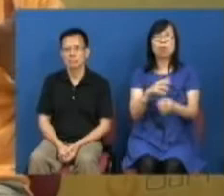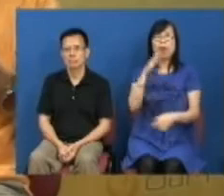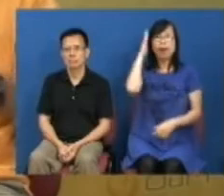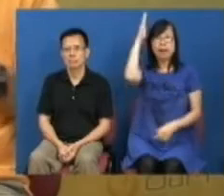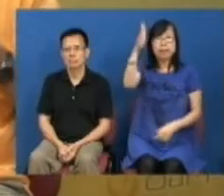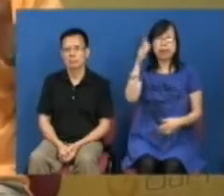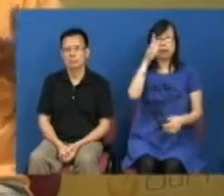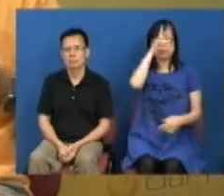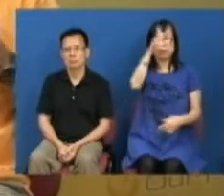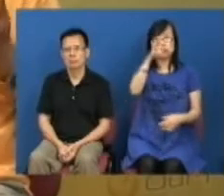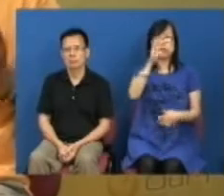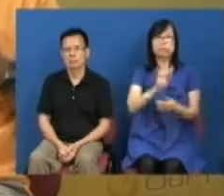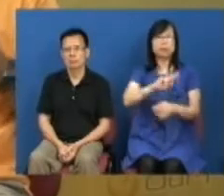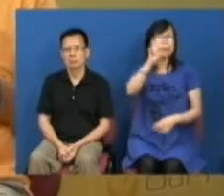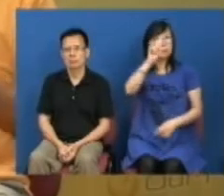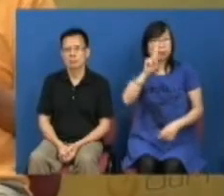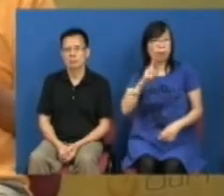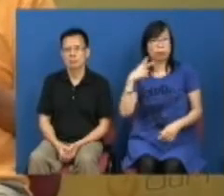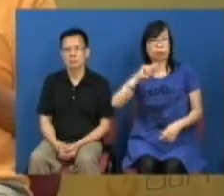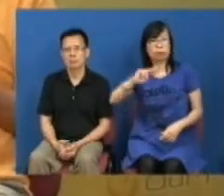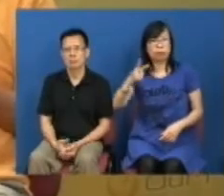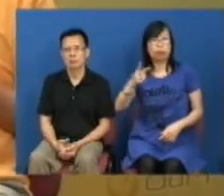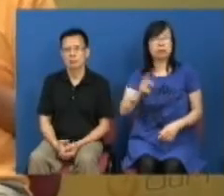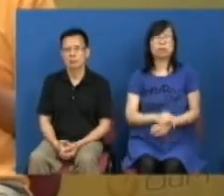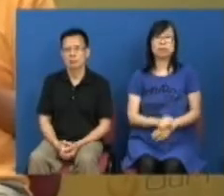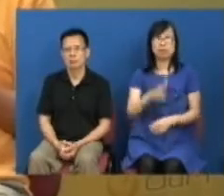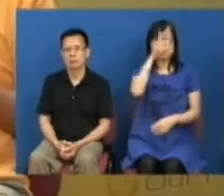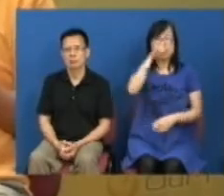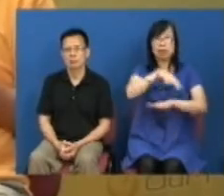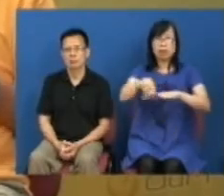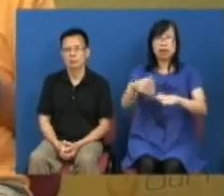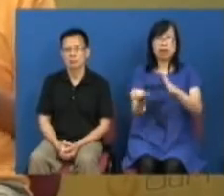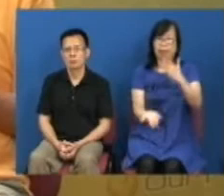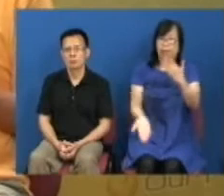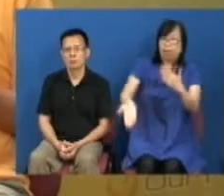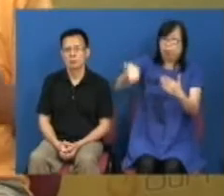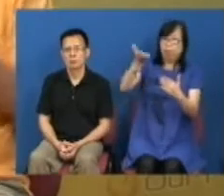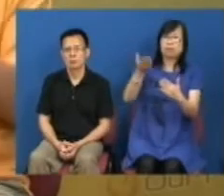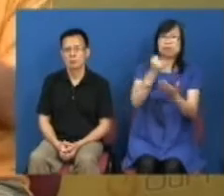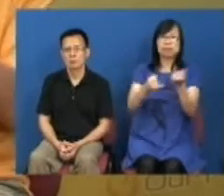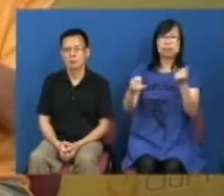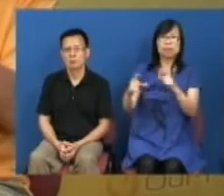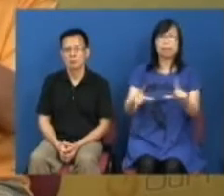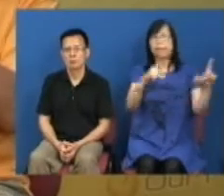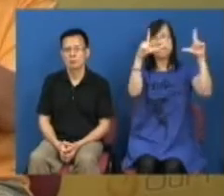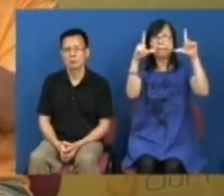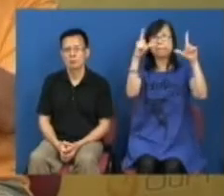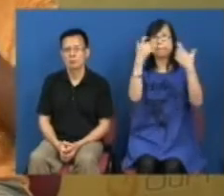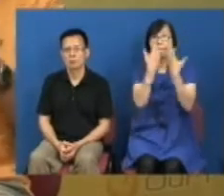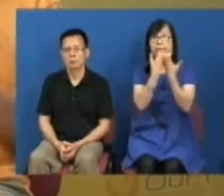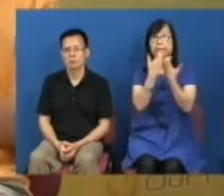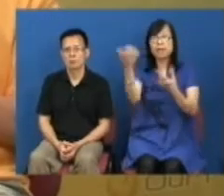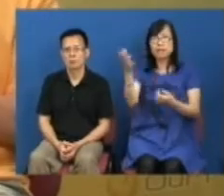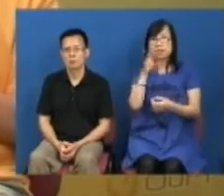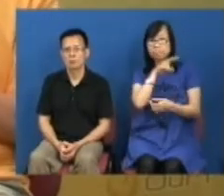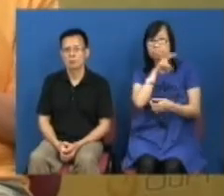聚焦在如何可以改善施政的水平提升人民的生活素质是转